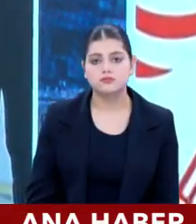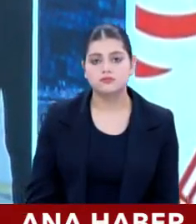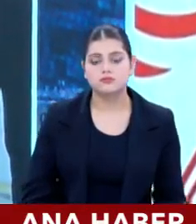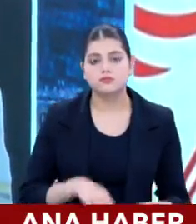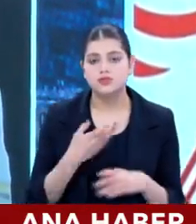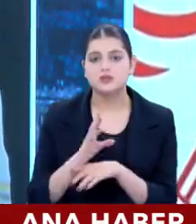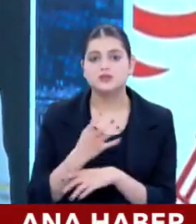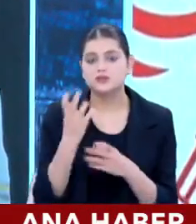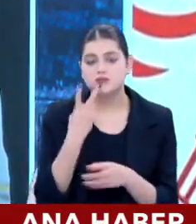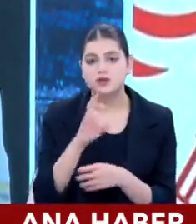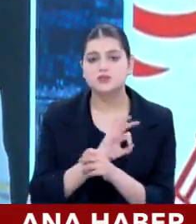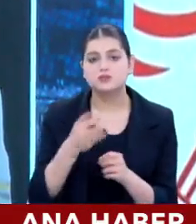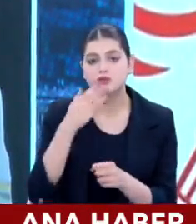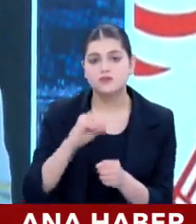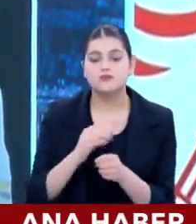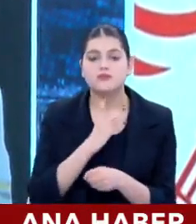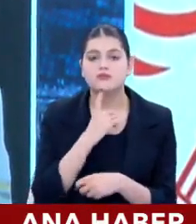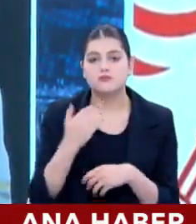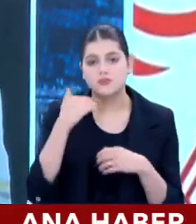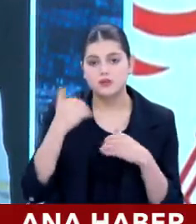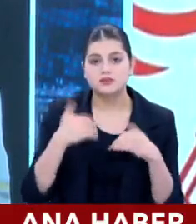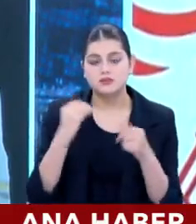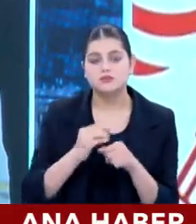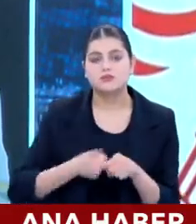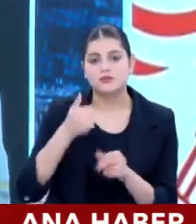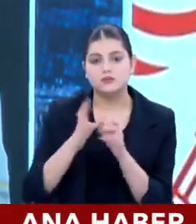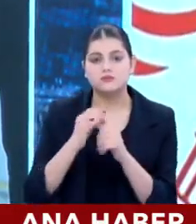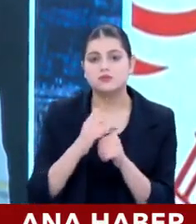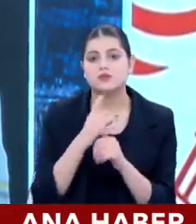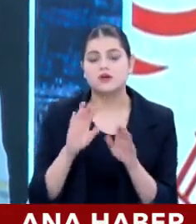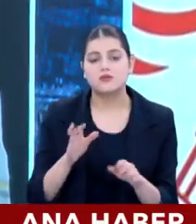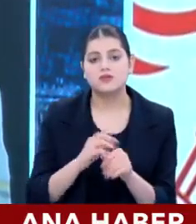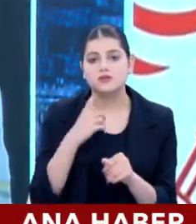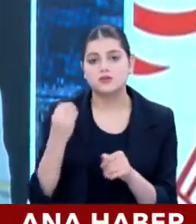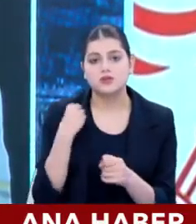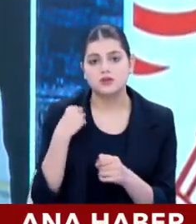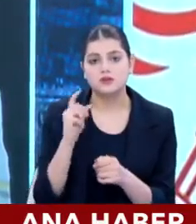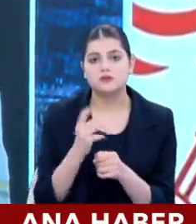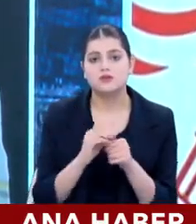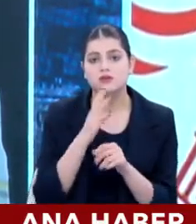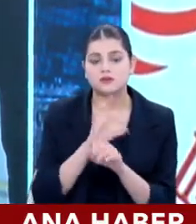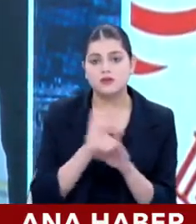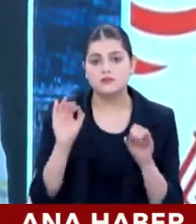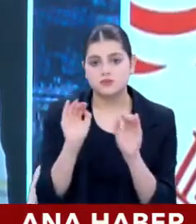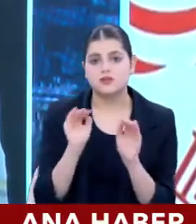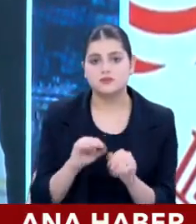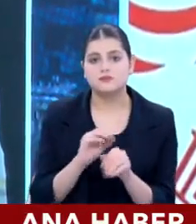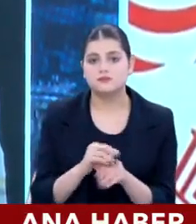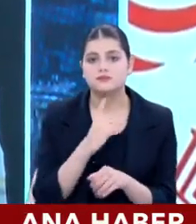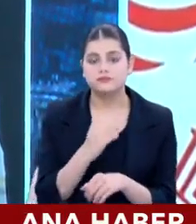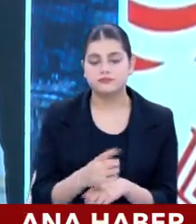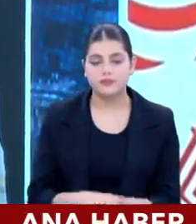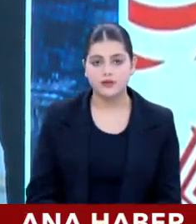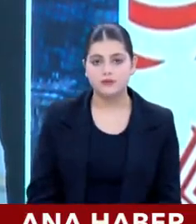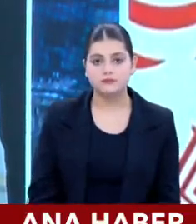buna aslında sıcak bakmadığını da işaret ediyor Beyaz Saray yönetimi. Fakat yine de işte tam destek konuyla